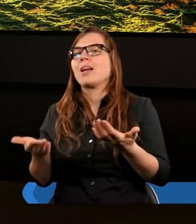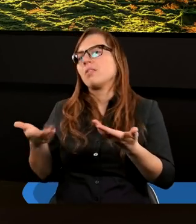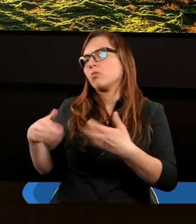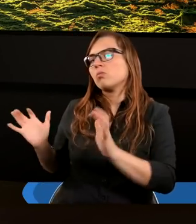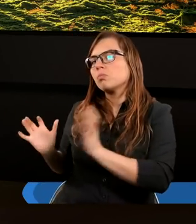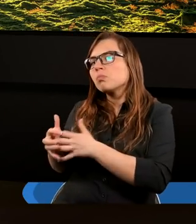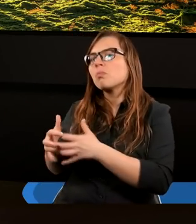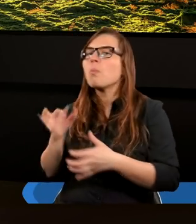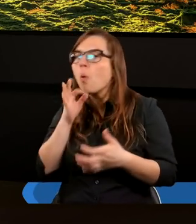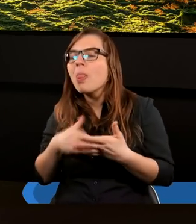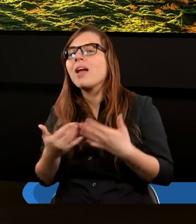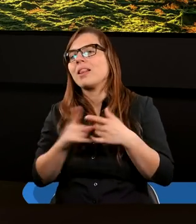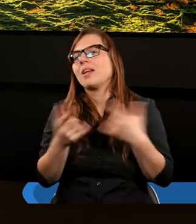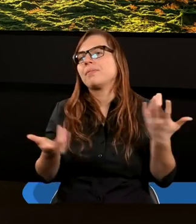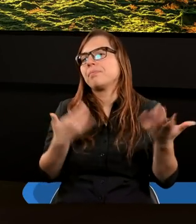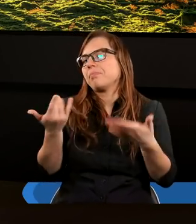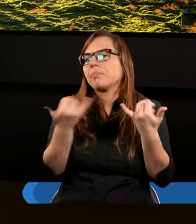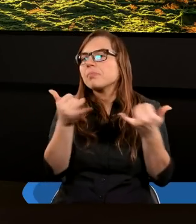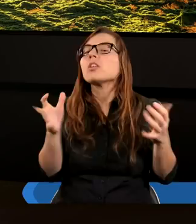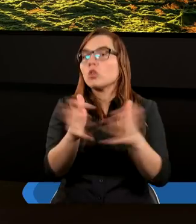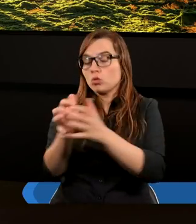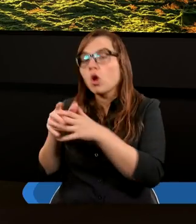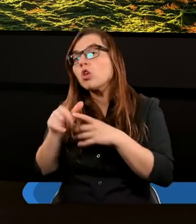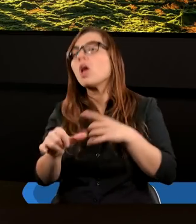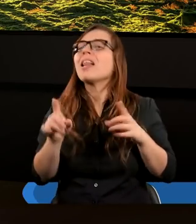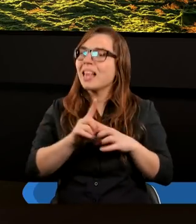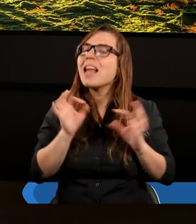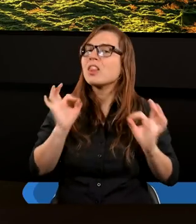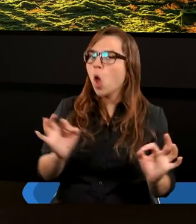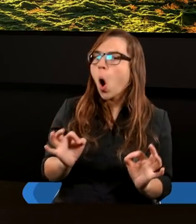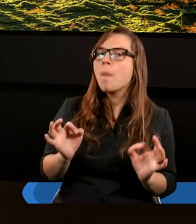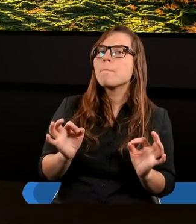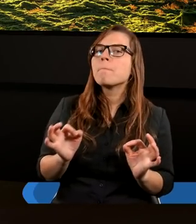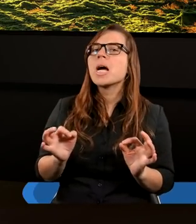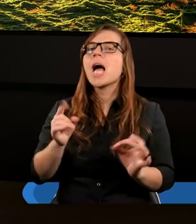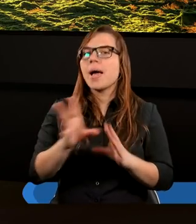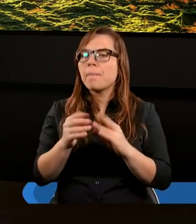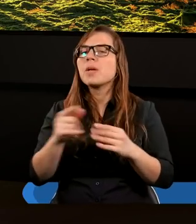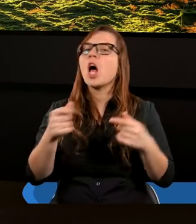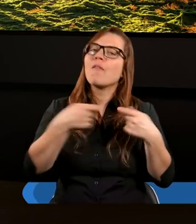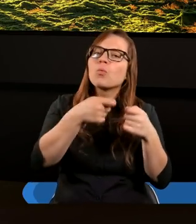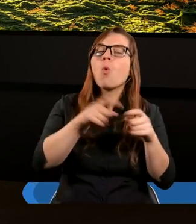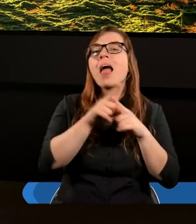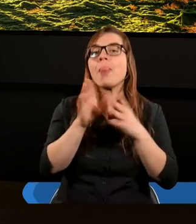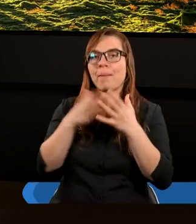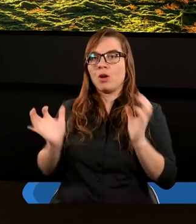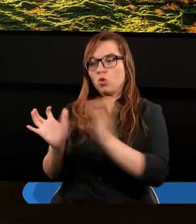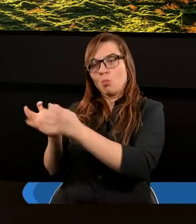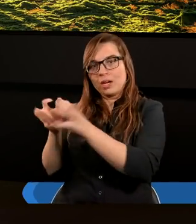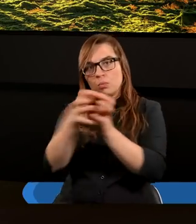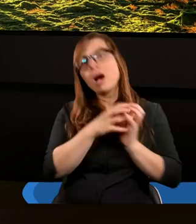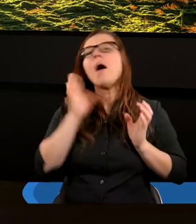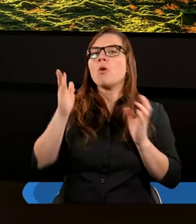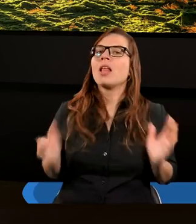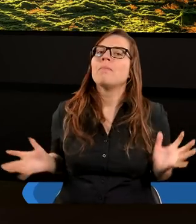Jest grupa młodzieżowa. I to jest dobre. Ważne jest chyba tylko, żeby się wspólnie dzielić doświadczeniami i żeby